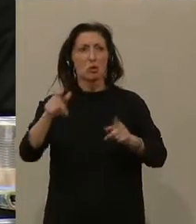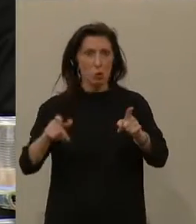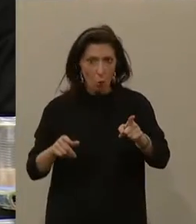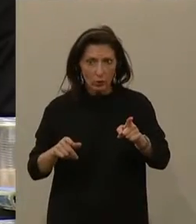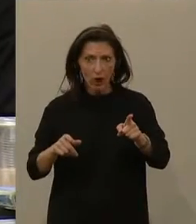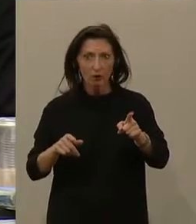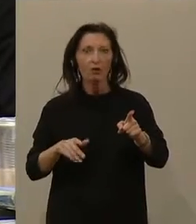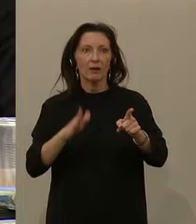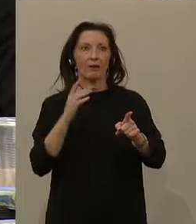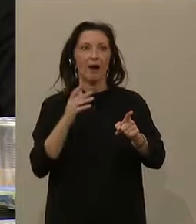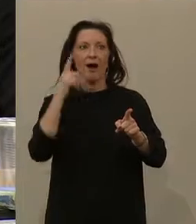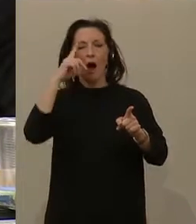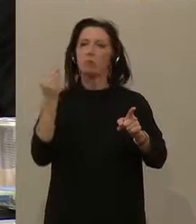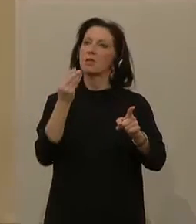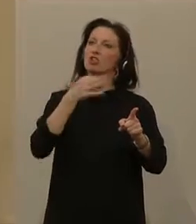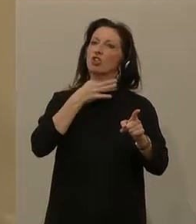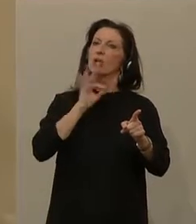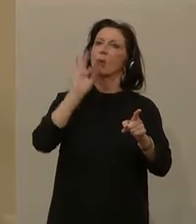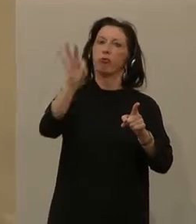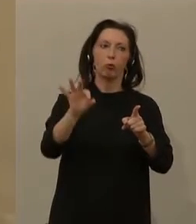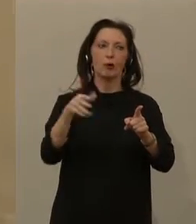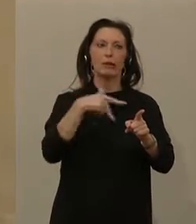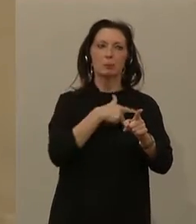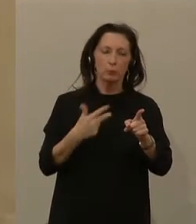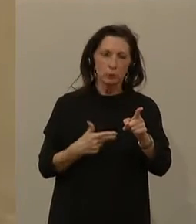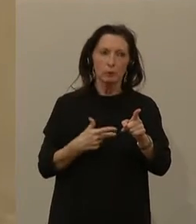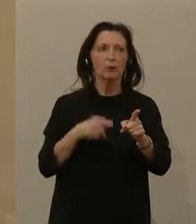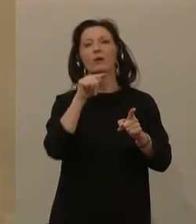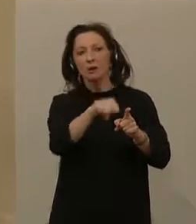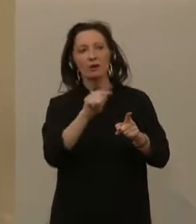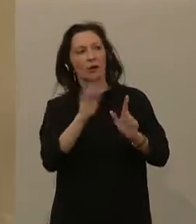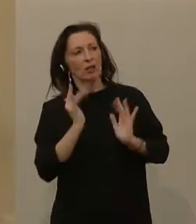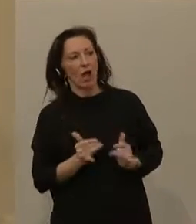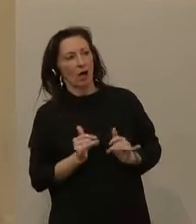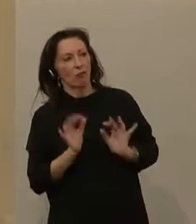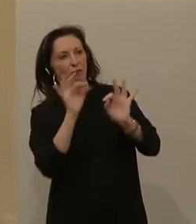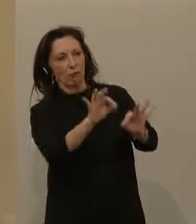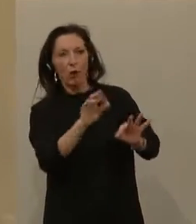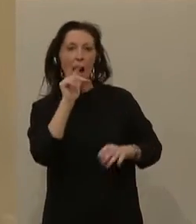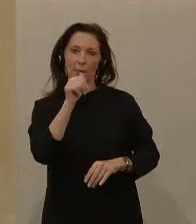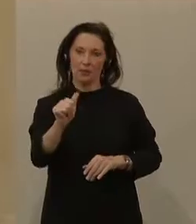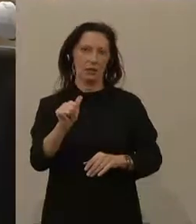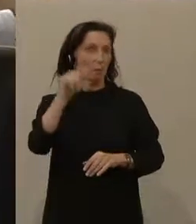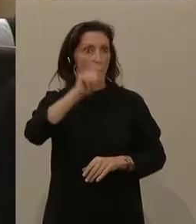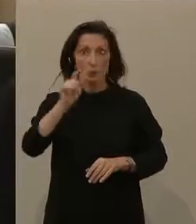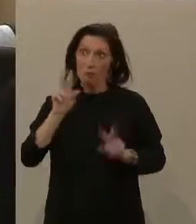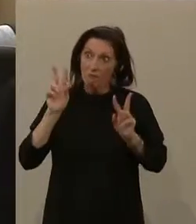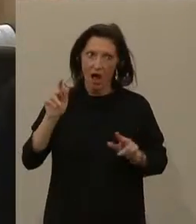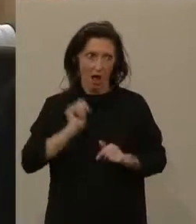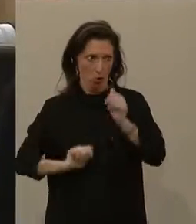die Sie wählen, zukommen zu lassen und nicht jenen, die es tatsächlich brauchen. Das ist ja das Problem. Und deshalb,